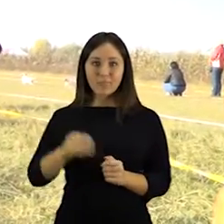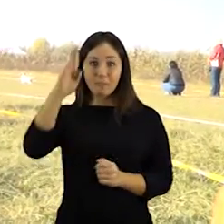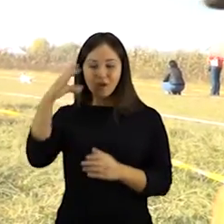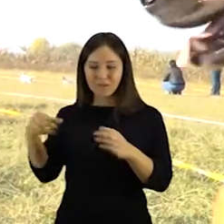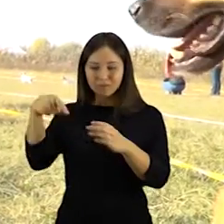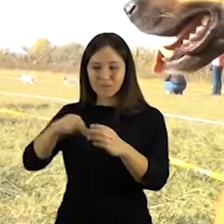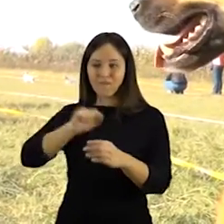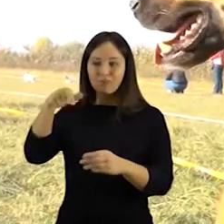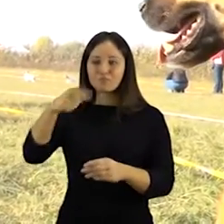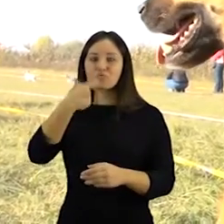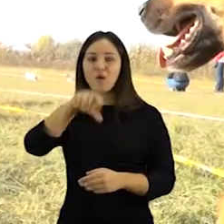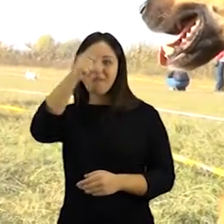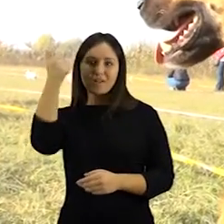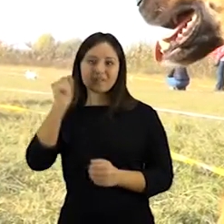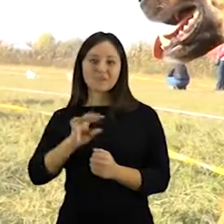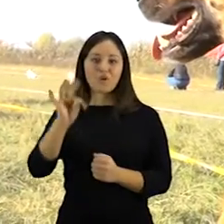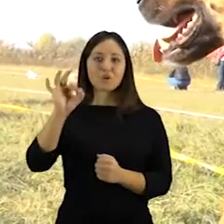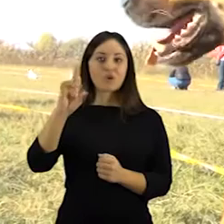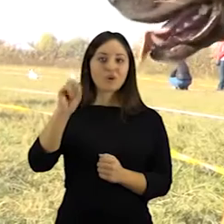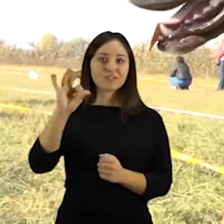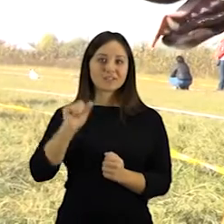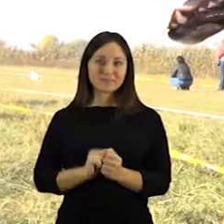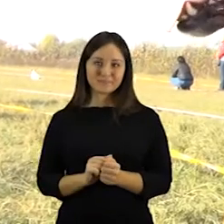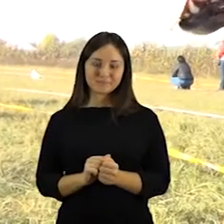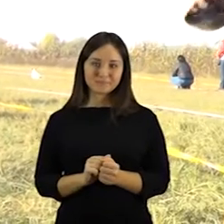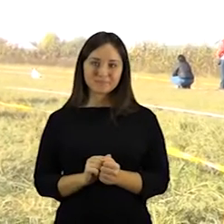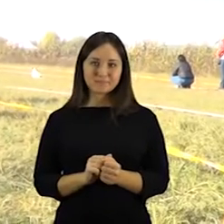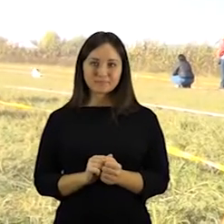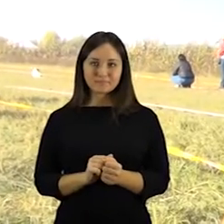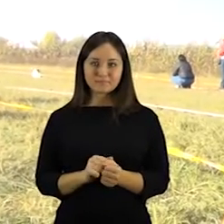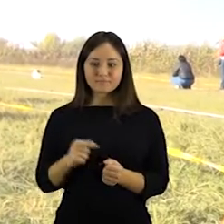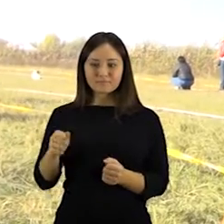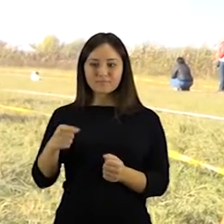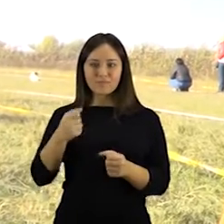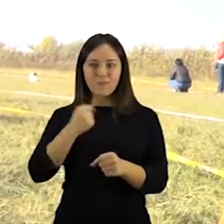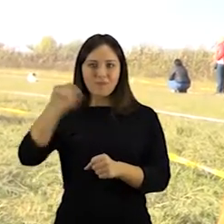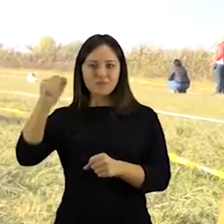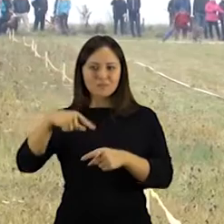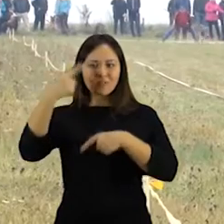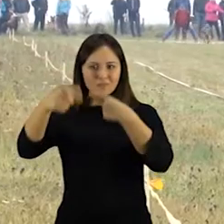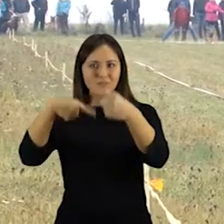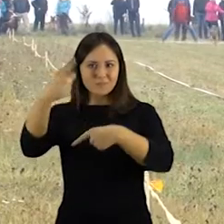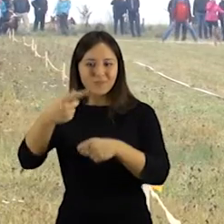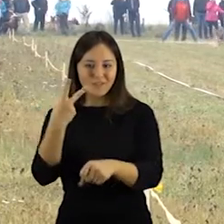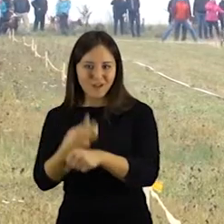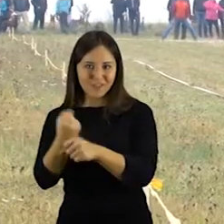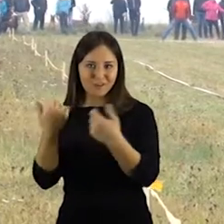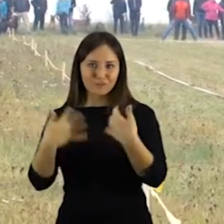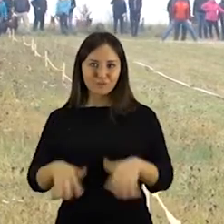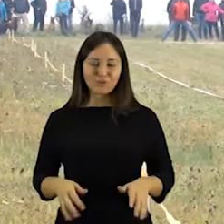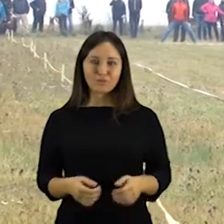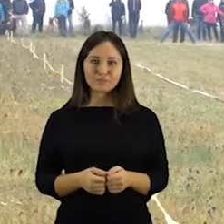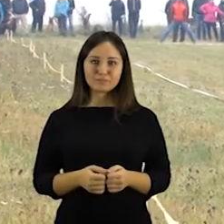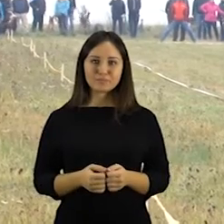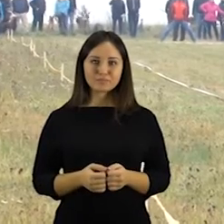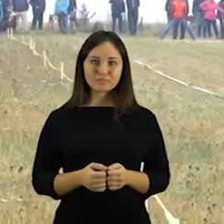grupėje greičiausias vėl buvo kieminukas, iš prieglaudos paimtas toris. Šių varžybų čempiono dubenėlis jam atitenka jau antrus